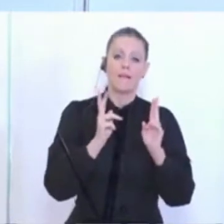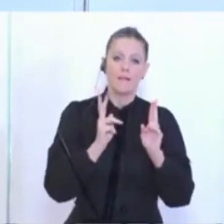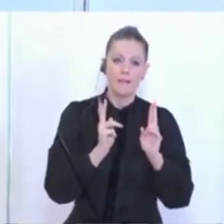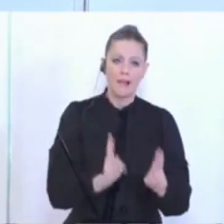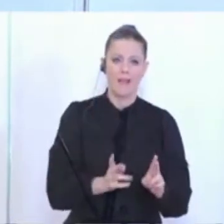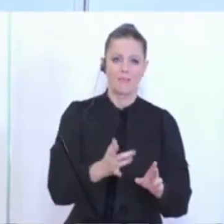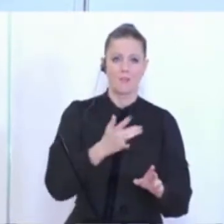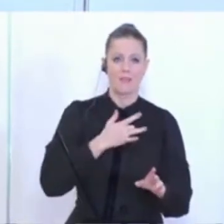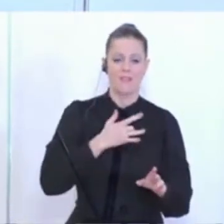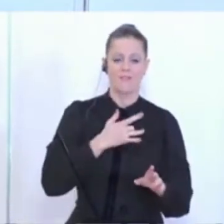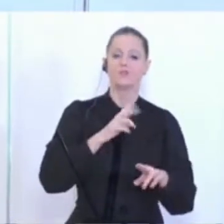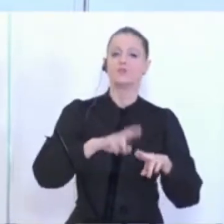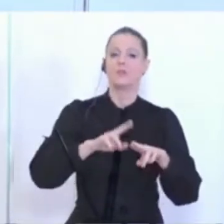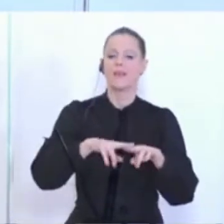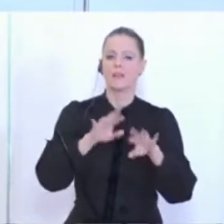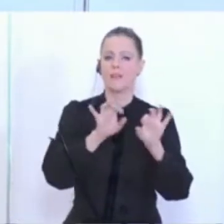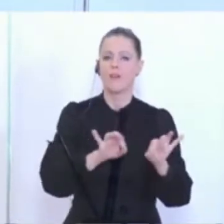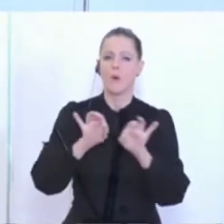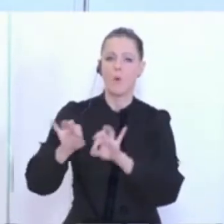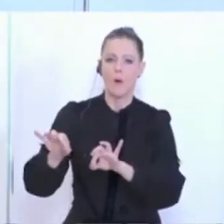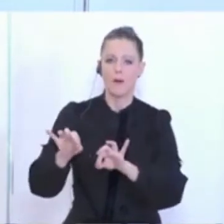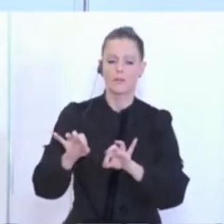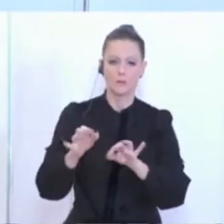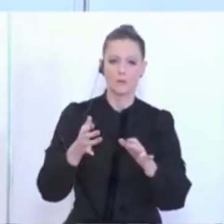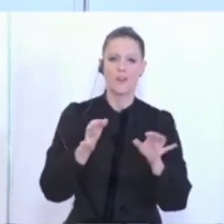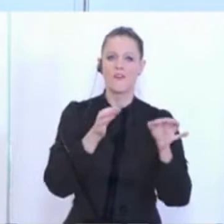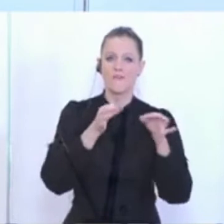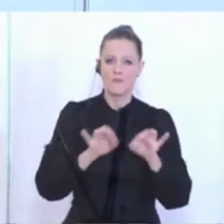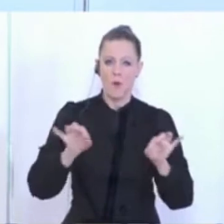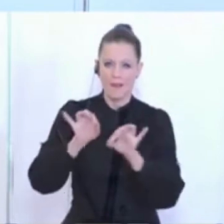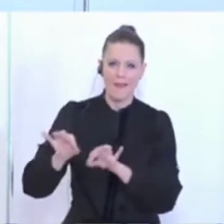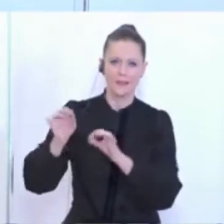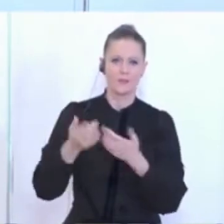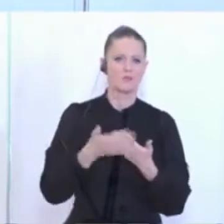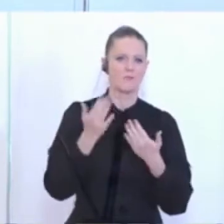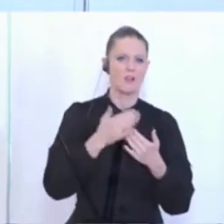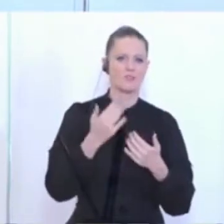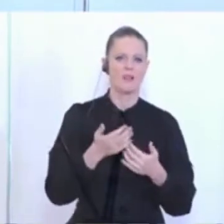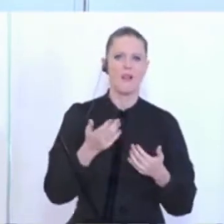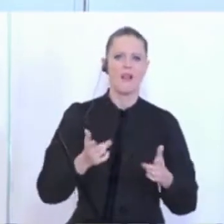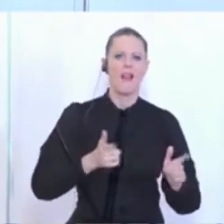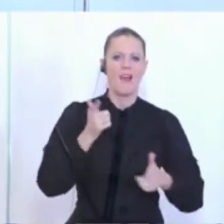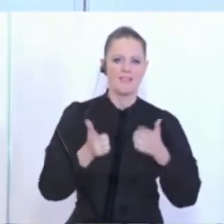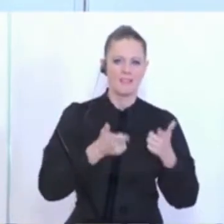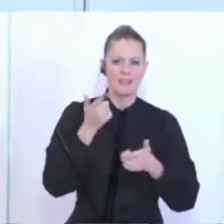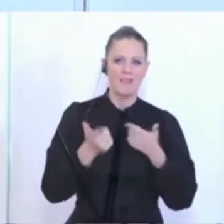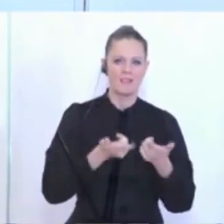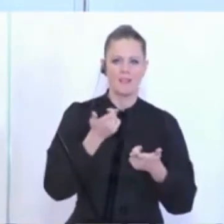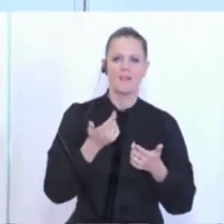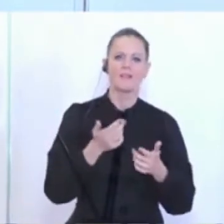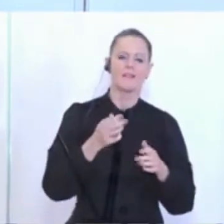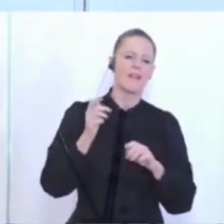Verordnungen werden ja dann gerade anschließend vorbereitet, etwa Leichtathletikanlagen, Tennisplätze, Golfplätze,